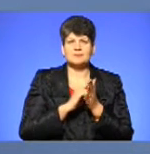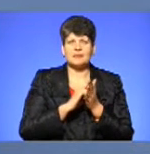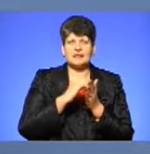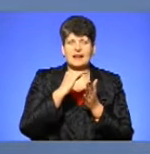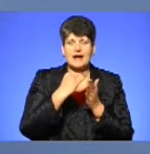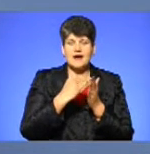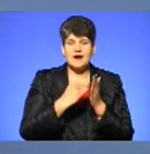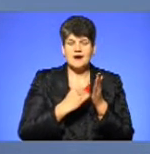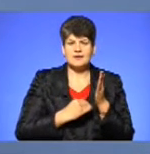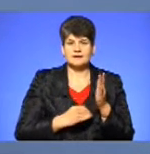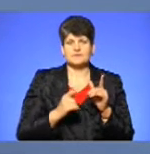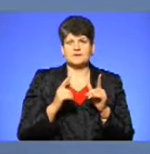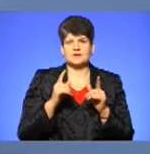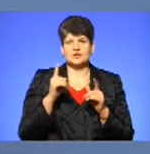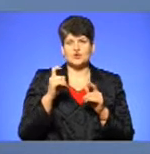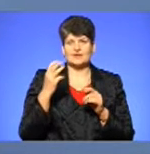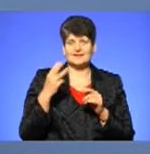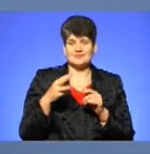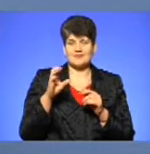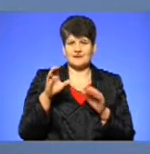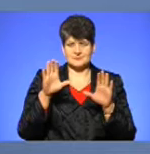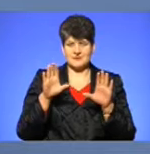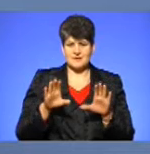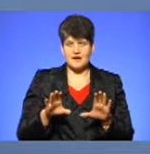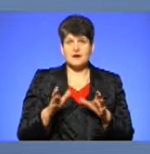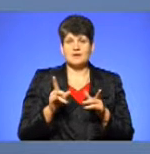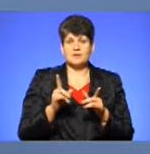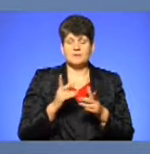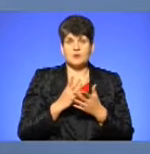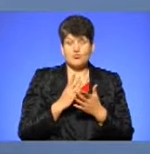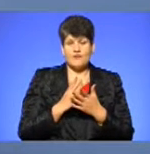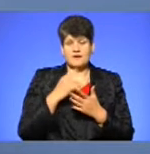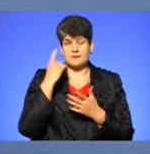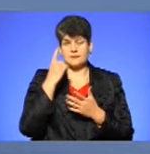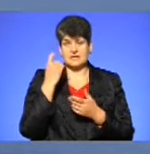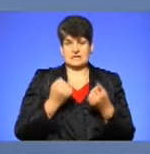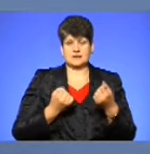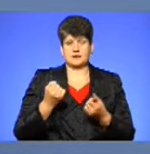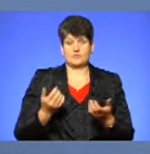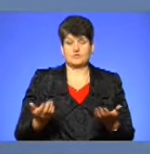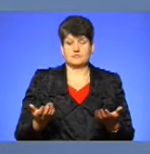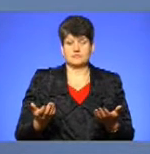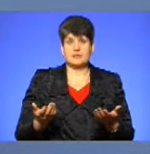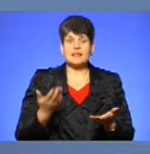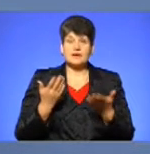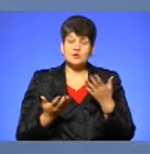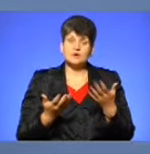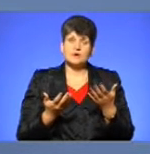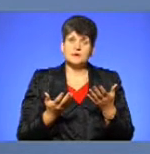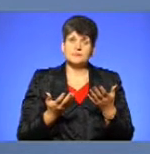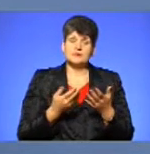стосовно статті 130, тобто перебування в алкогольному спільненні за кермом. Якщо брати